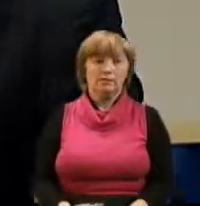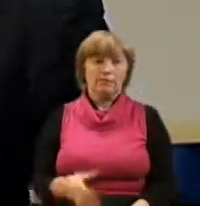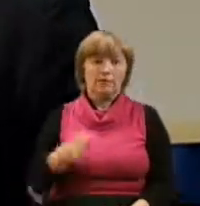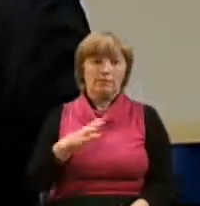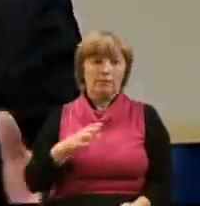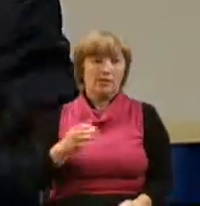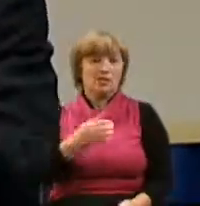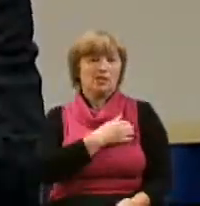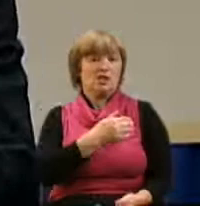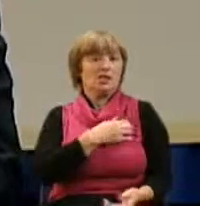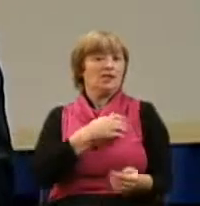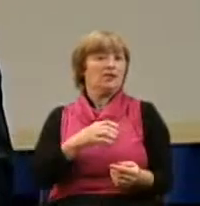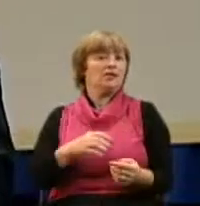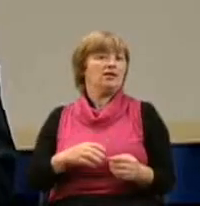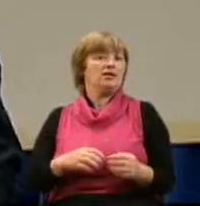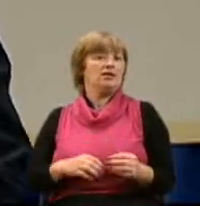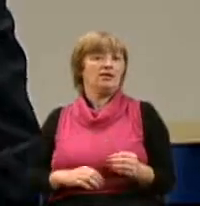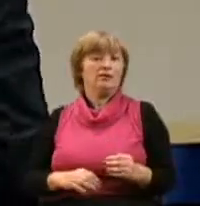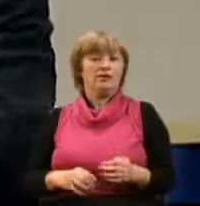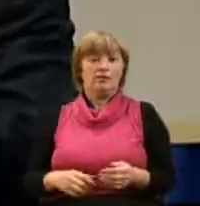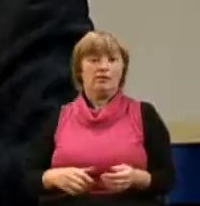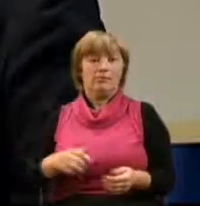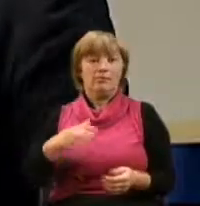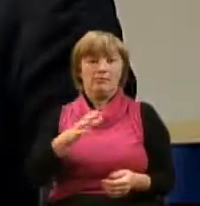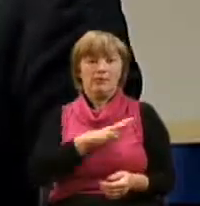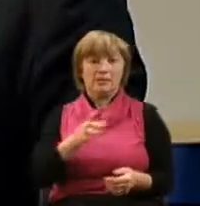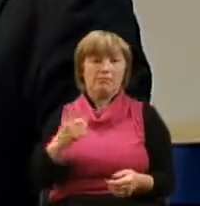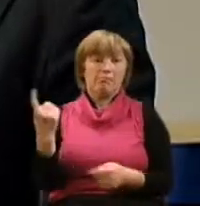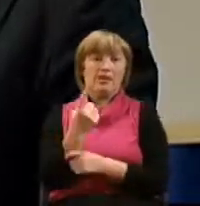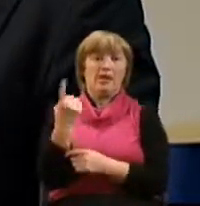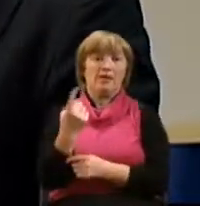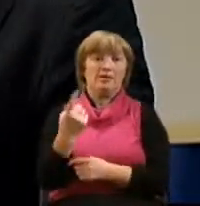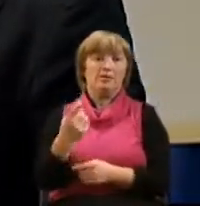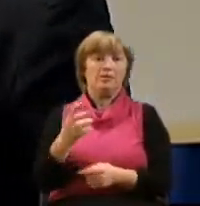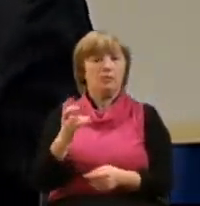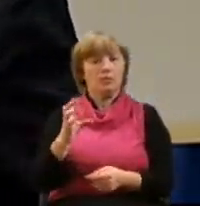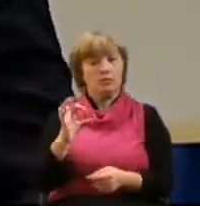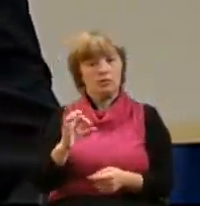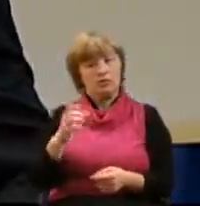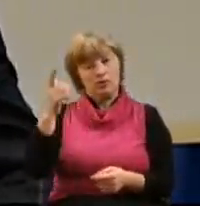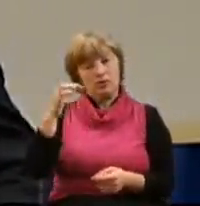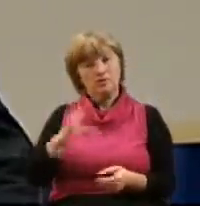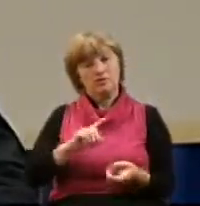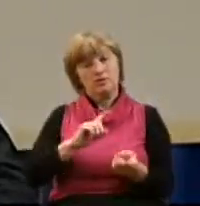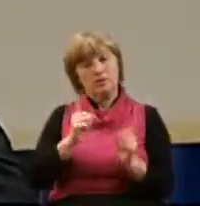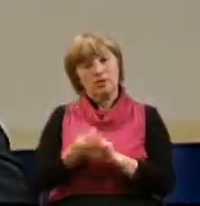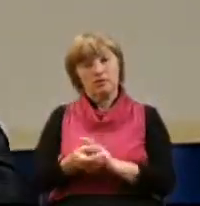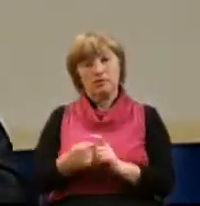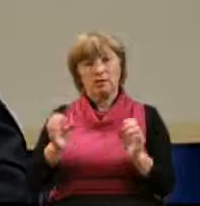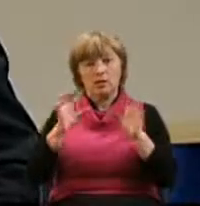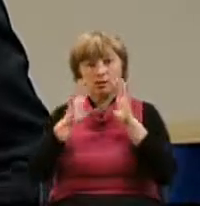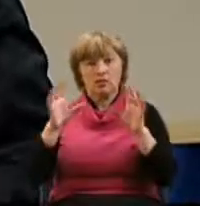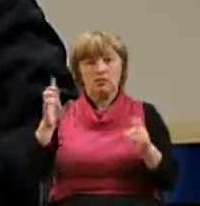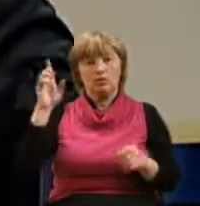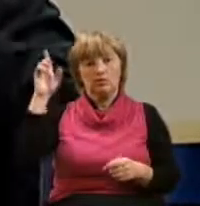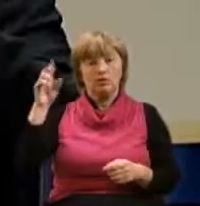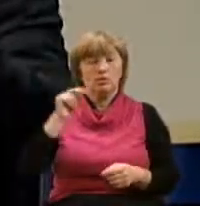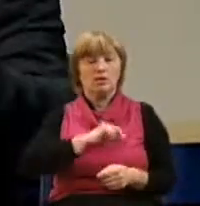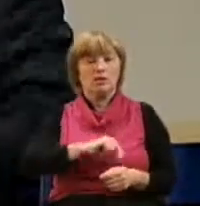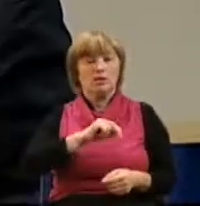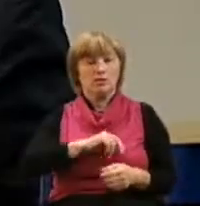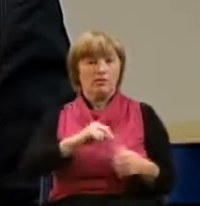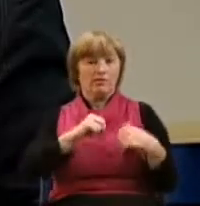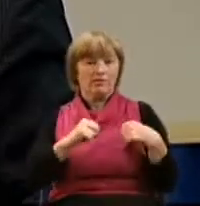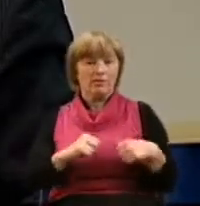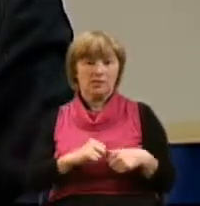было желание выделить себя и быть первым среди всех. Но Господь работал над ним. Дух Божий работал в его